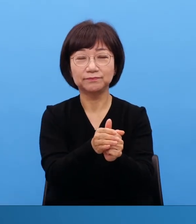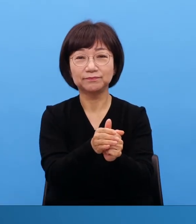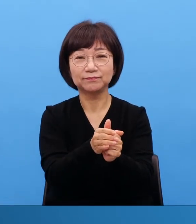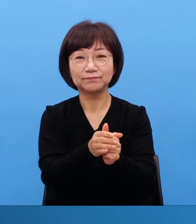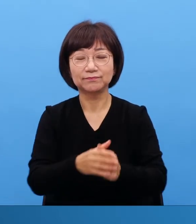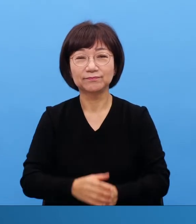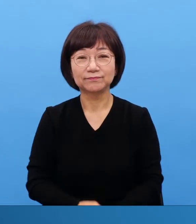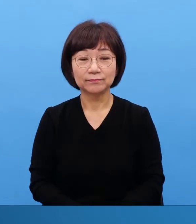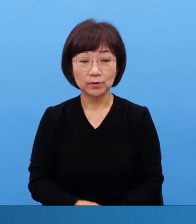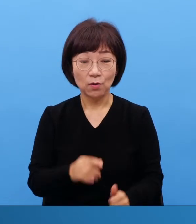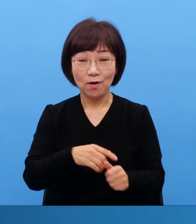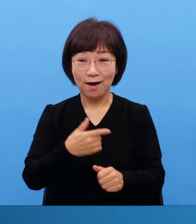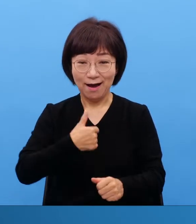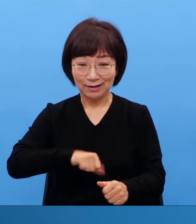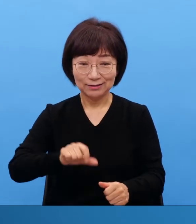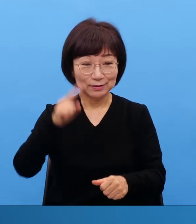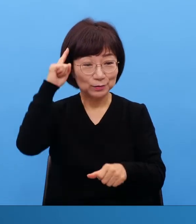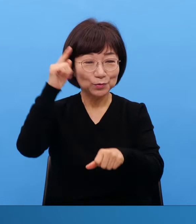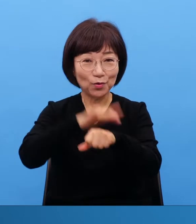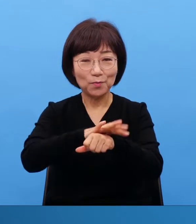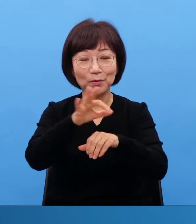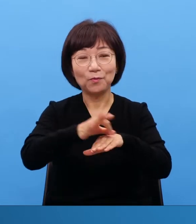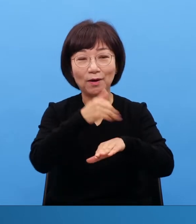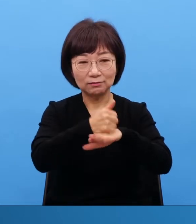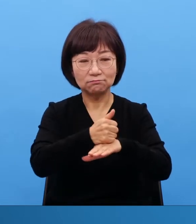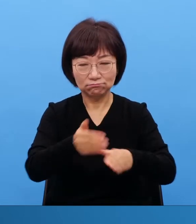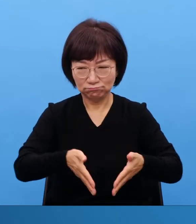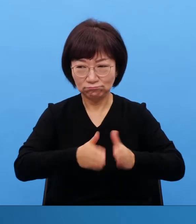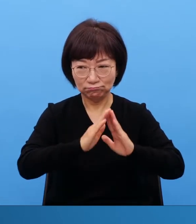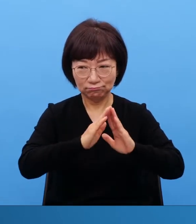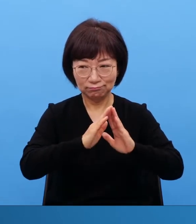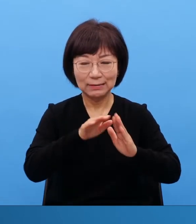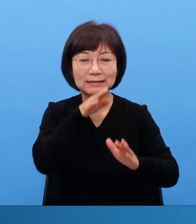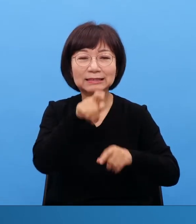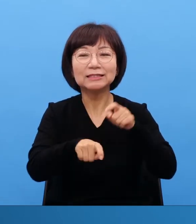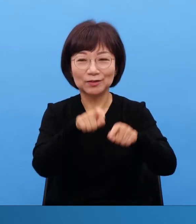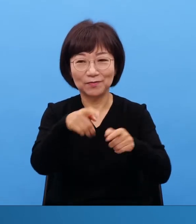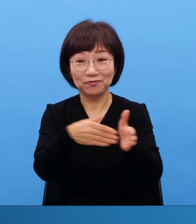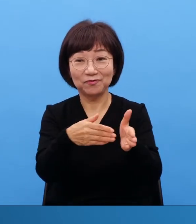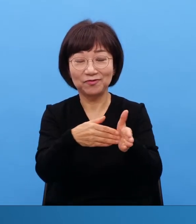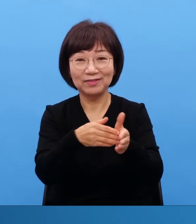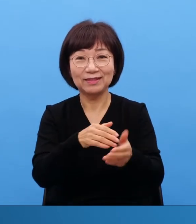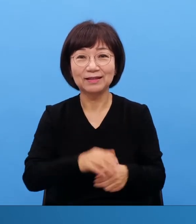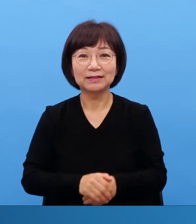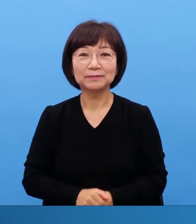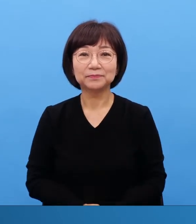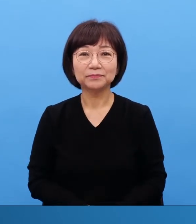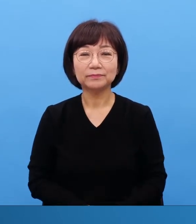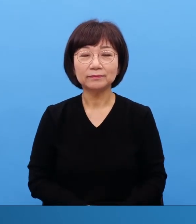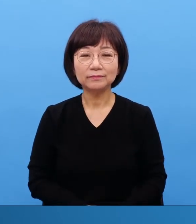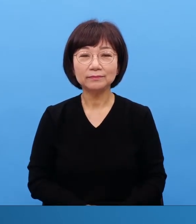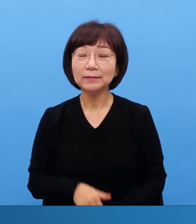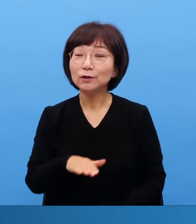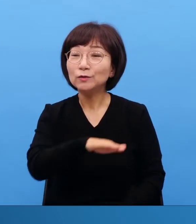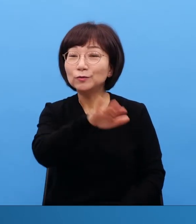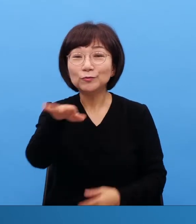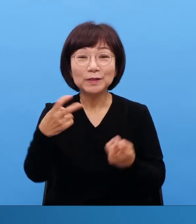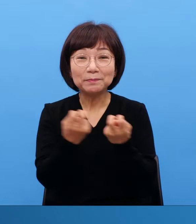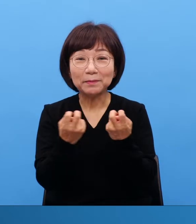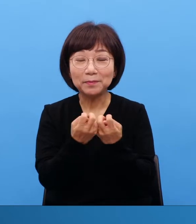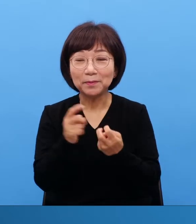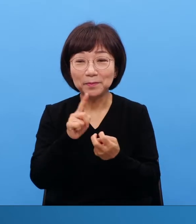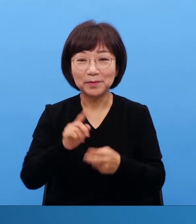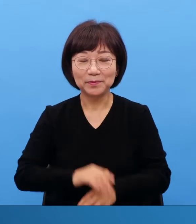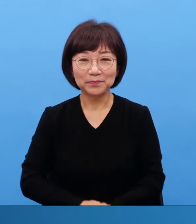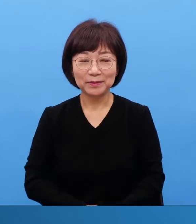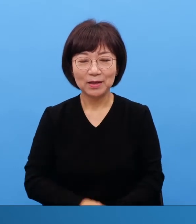우리의 기준은 성전을 지었을 때 입당을 하고 빚을 다 갖고 나면 헌당식을 하죠.